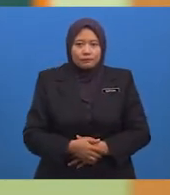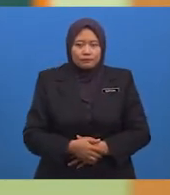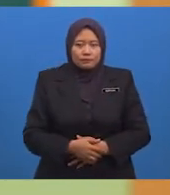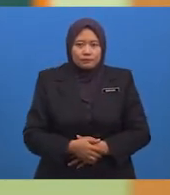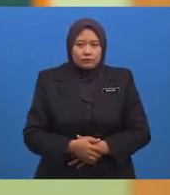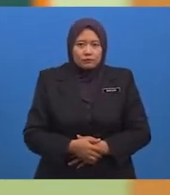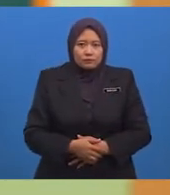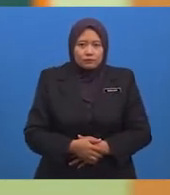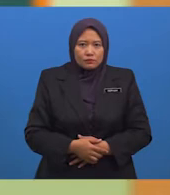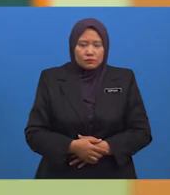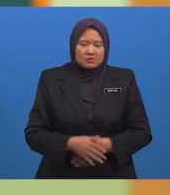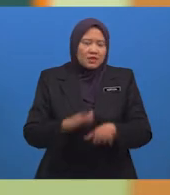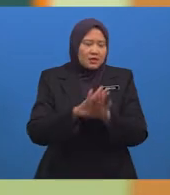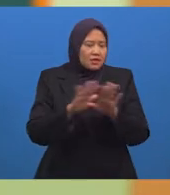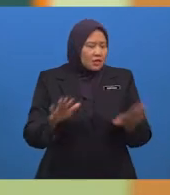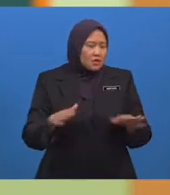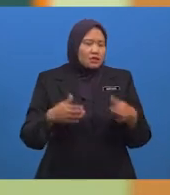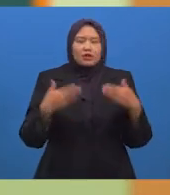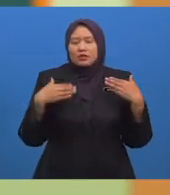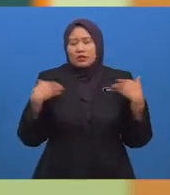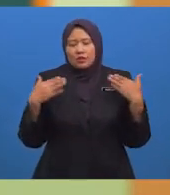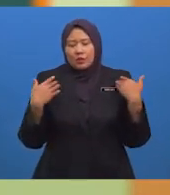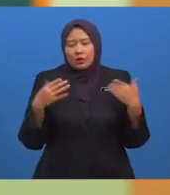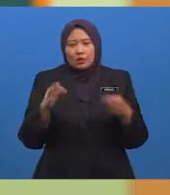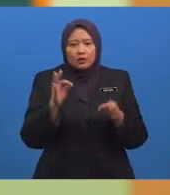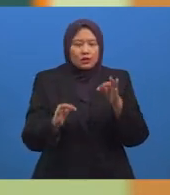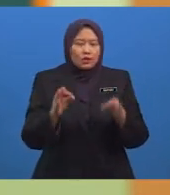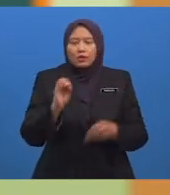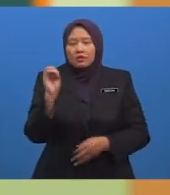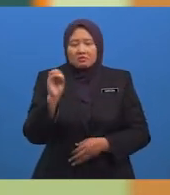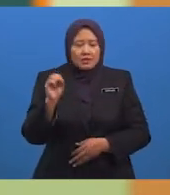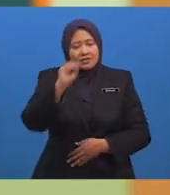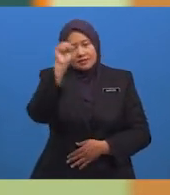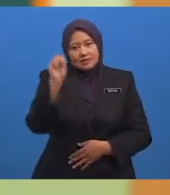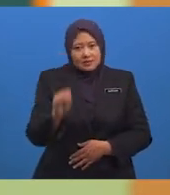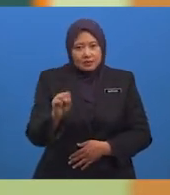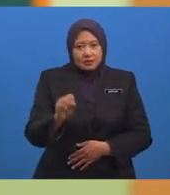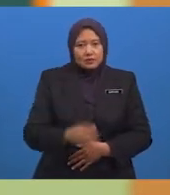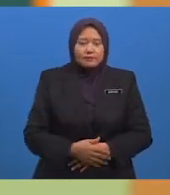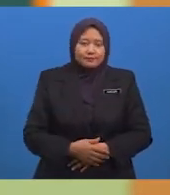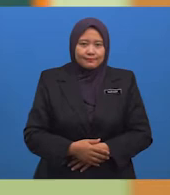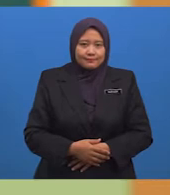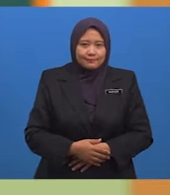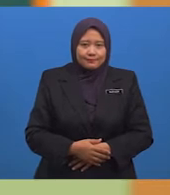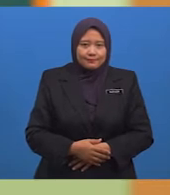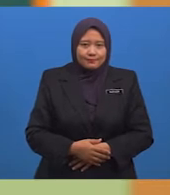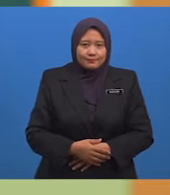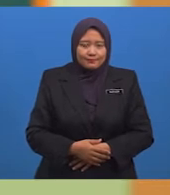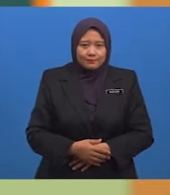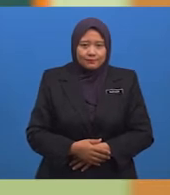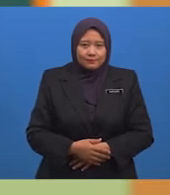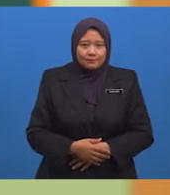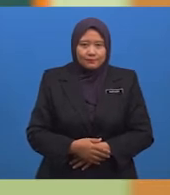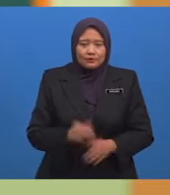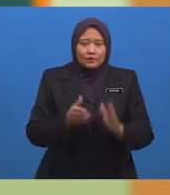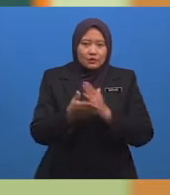Jika Slot Ini Tidak Diselitkan Dengan Soalan Bagi Menguji Kefahaman Kita Ringan Itu